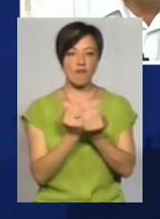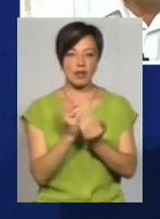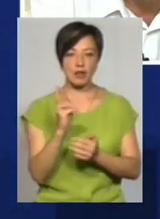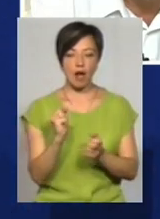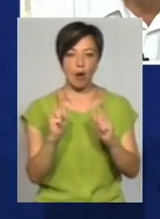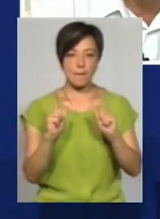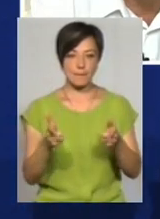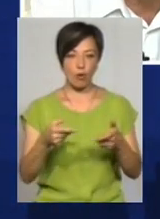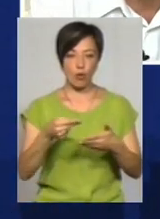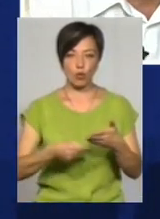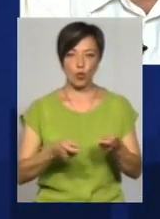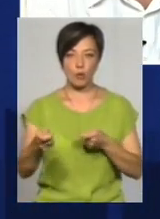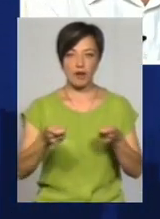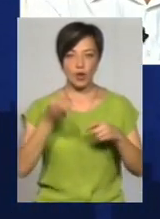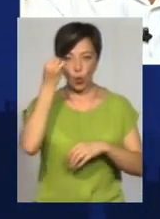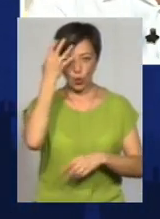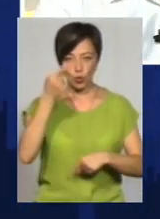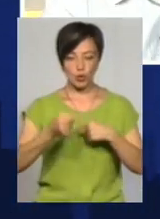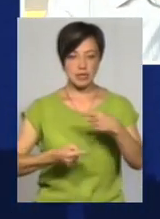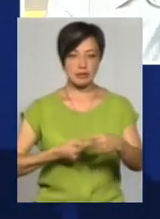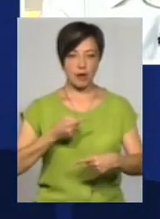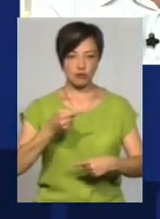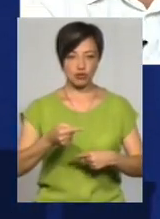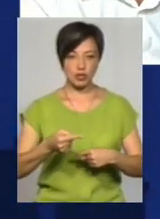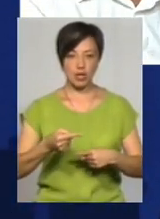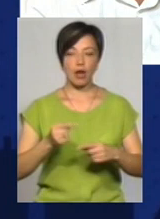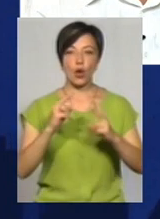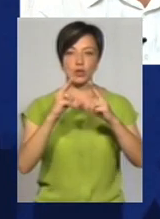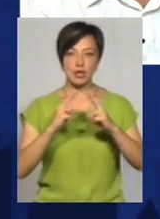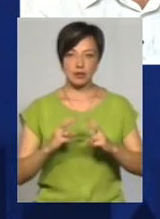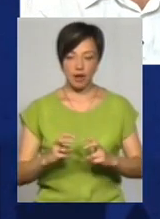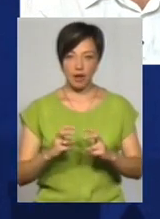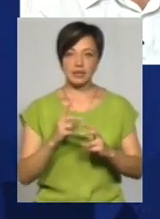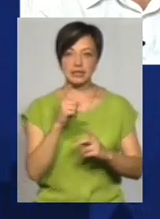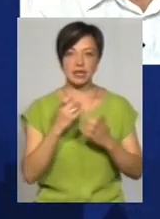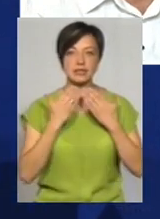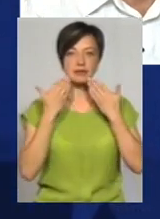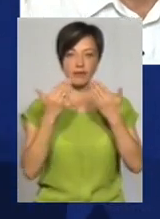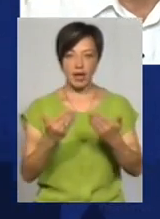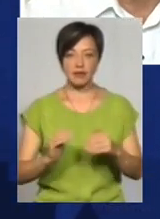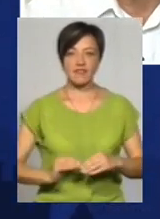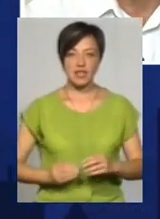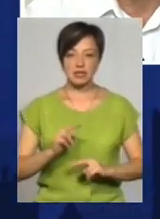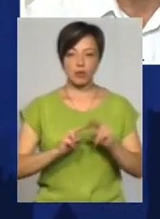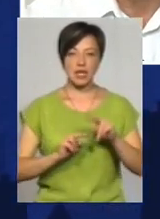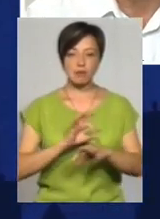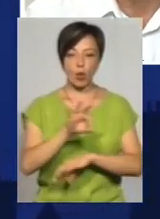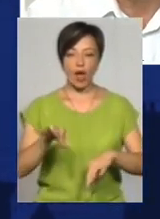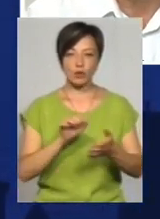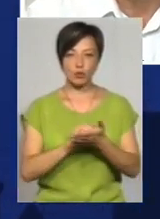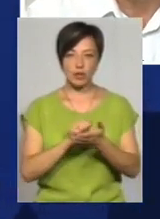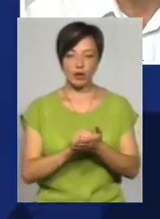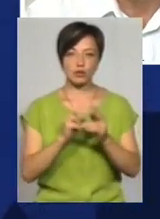погоджує управління культурної спадщини, розглядає за зверненням забудовника. Проєктна документація